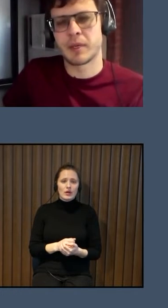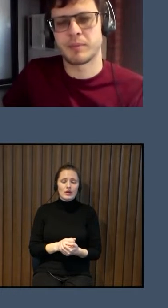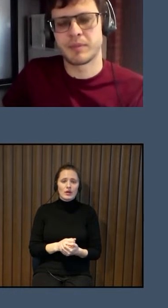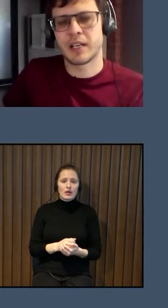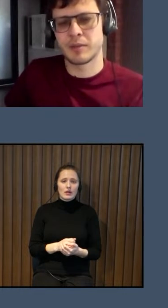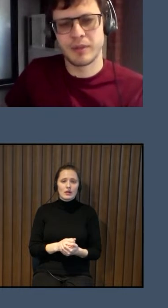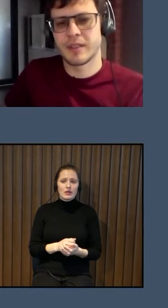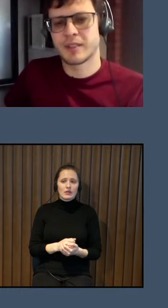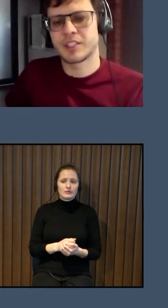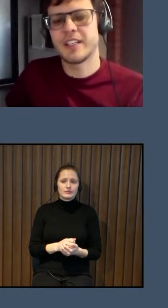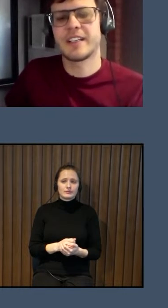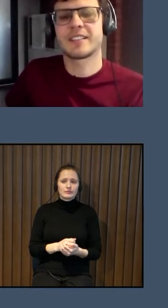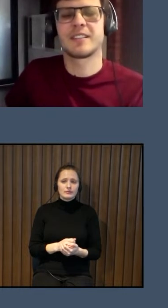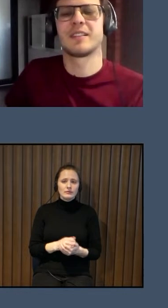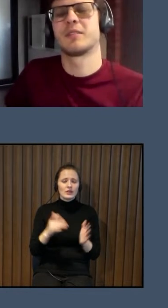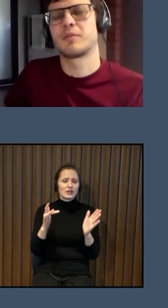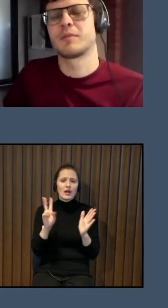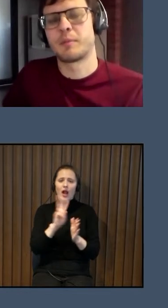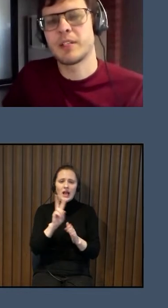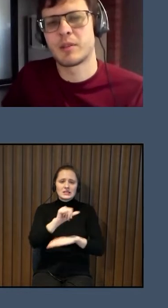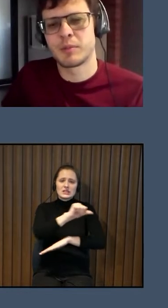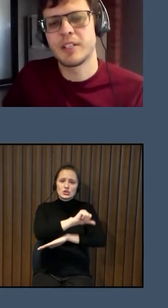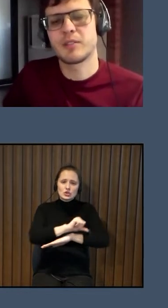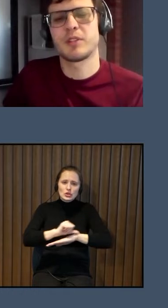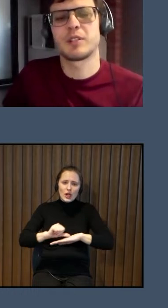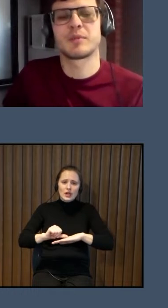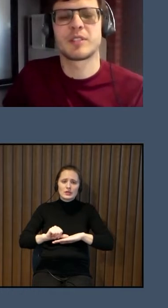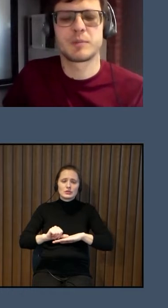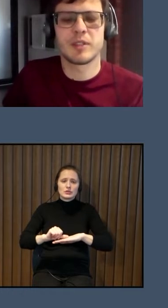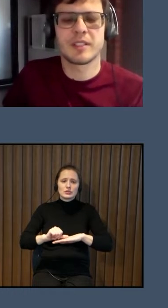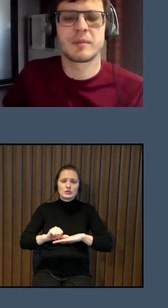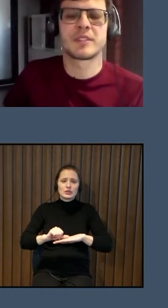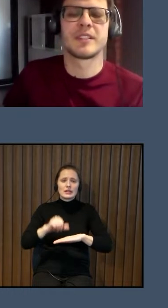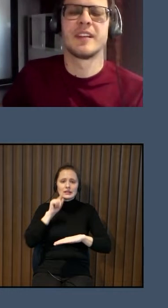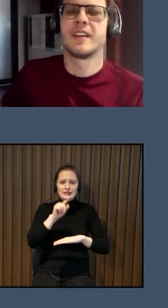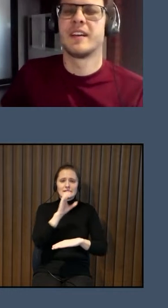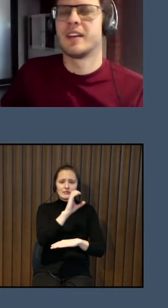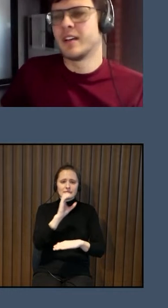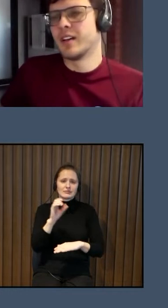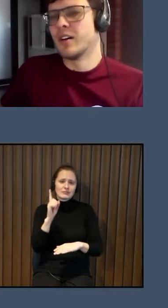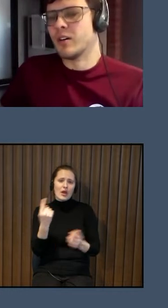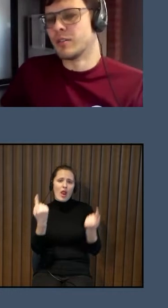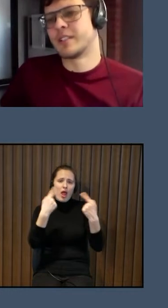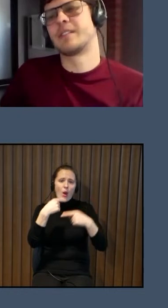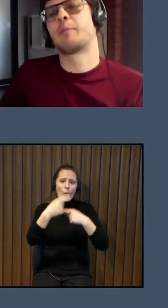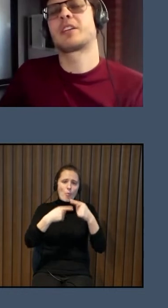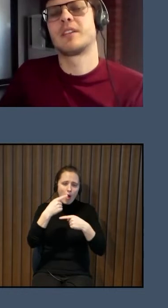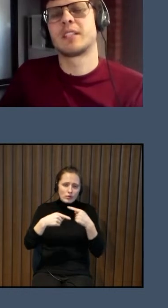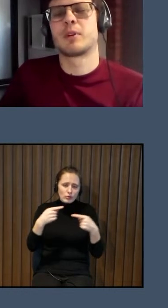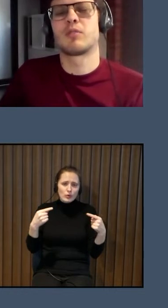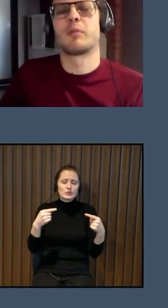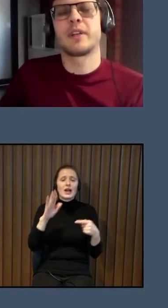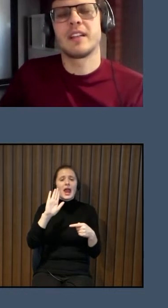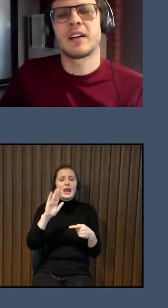par tādu šķērsli, nu, ir padomju mantojums, tas, protams. Un, ja